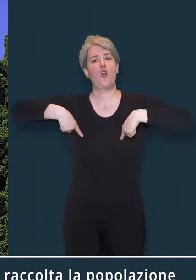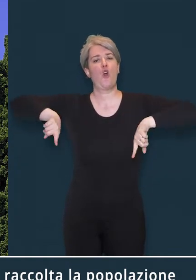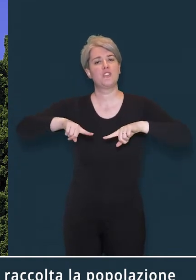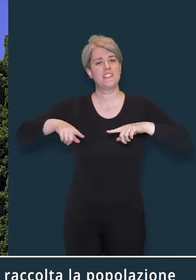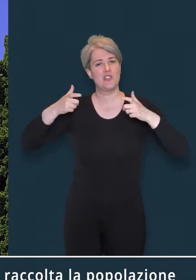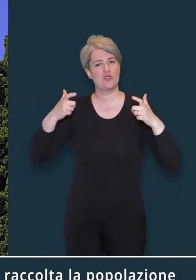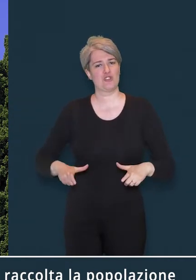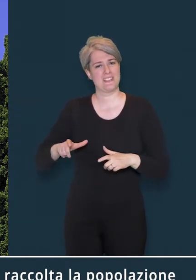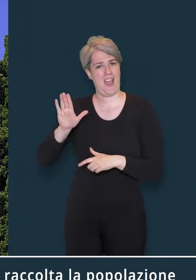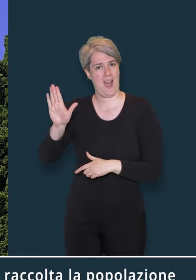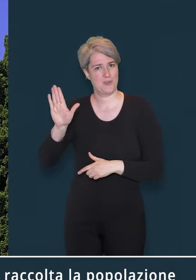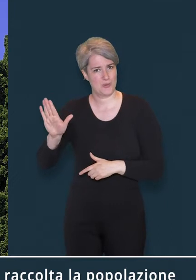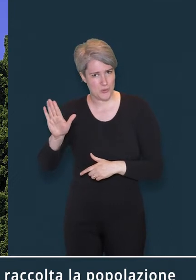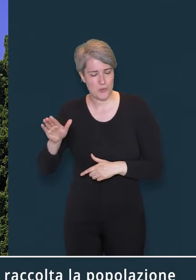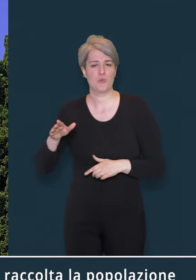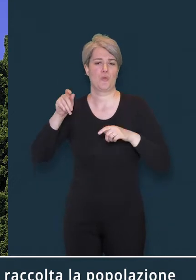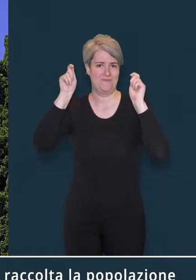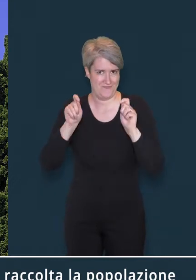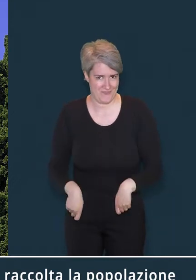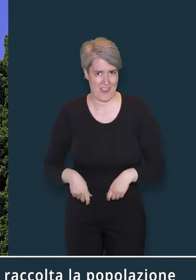'inizio del consiglio cittadino.